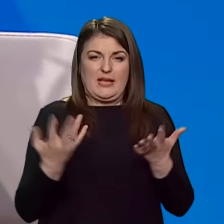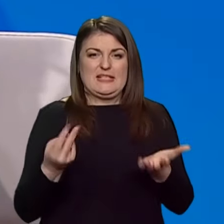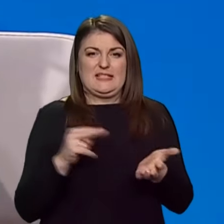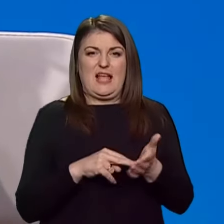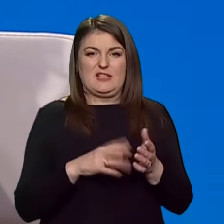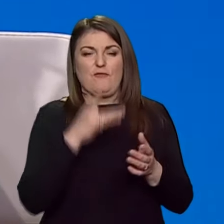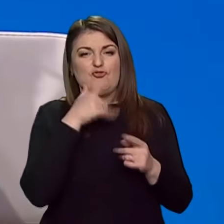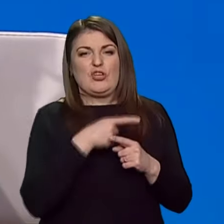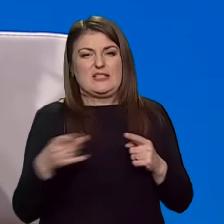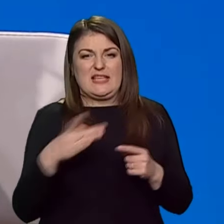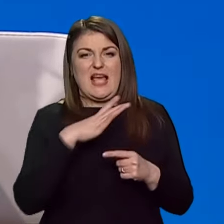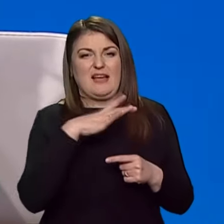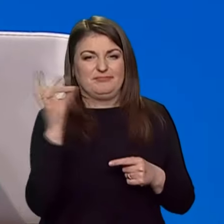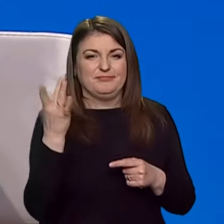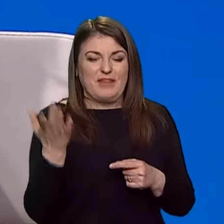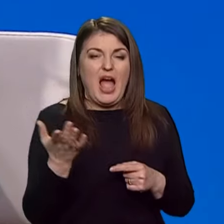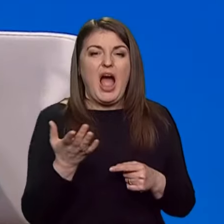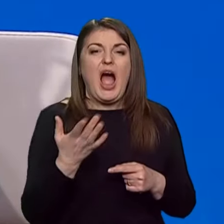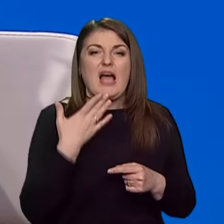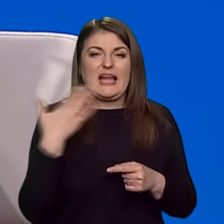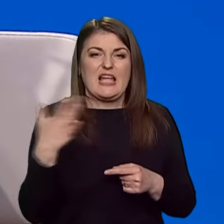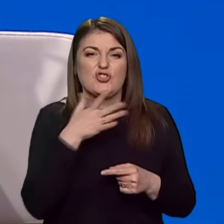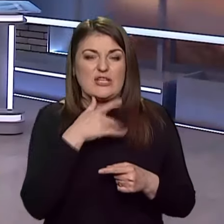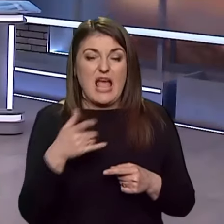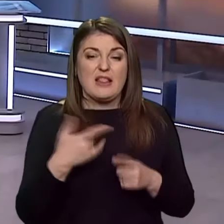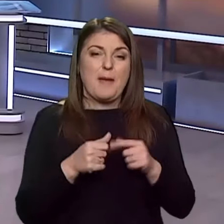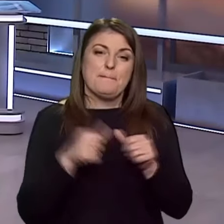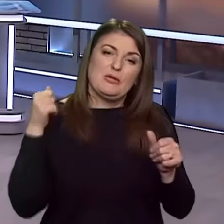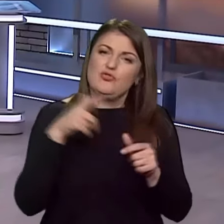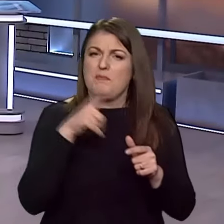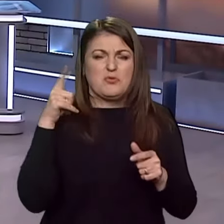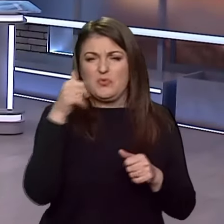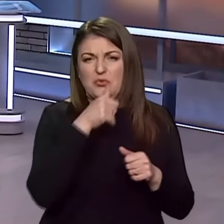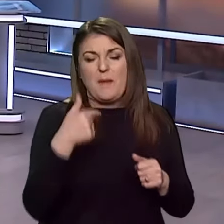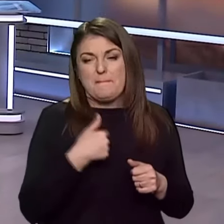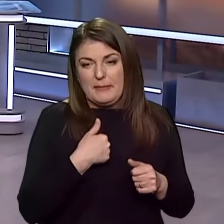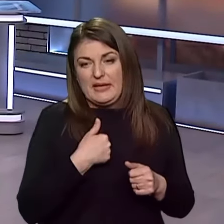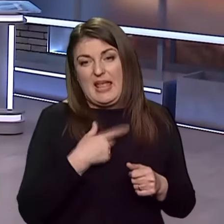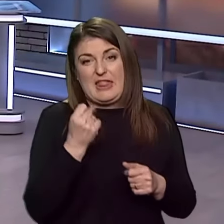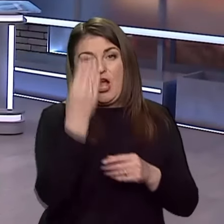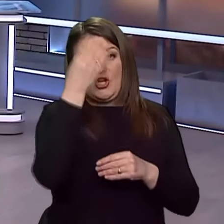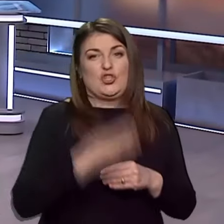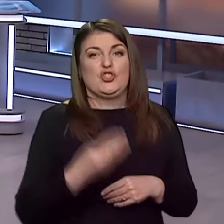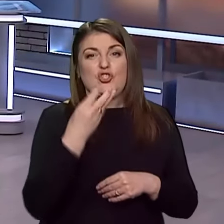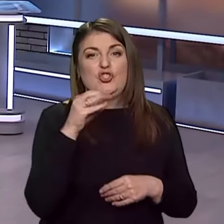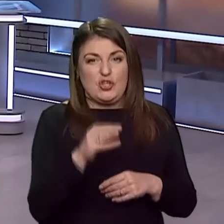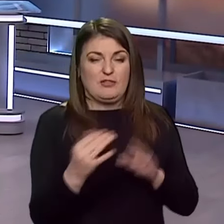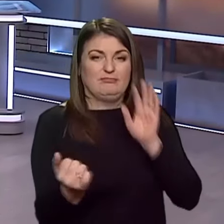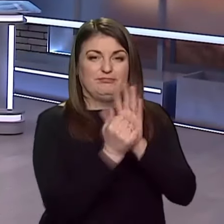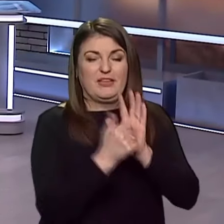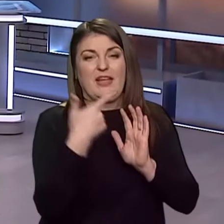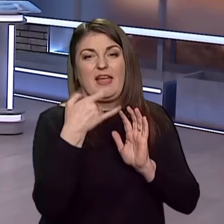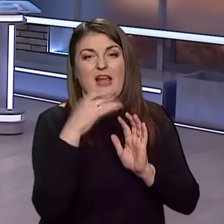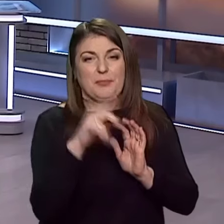яка сталася в радянські часи. Але минулого чи позаминулого року ми на щиті зобразили герб